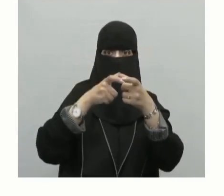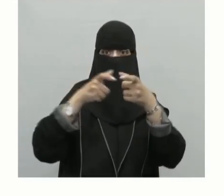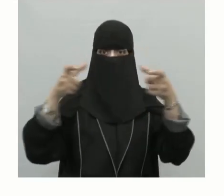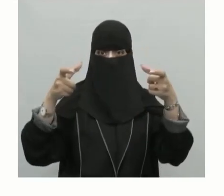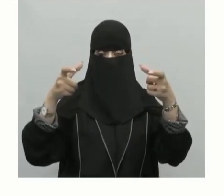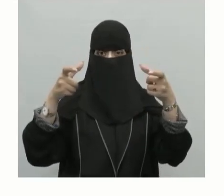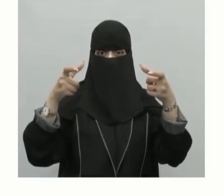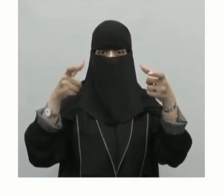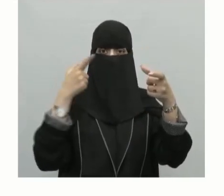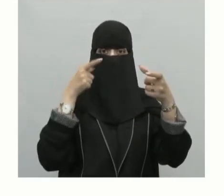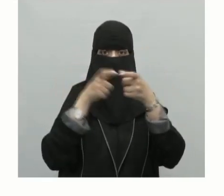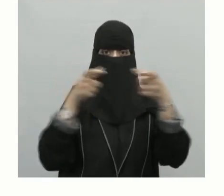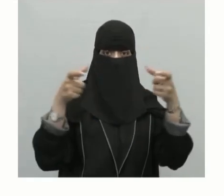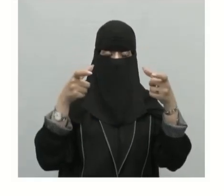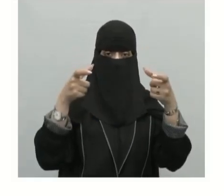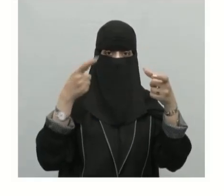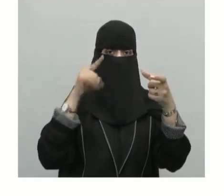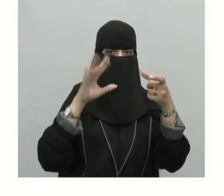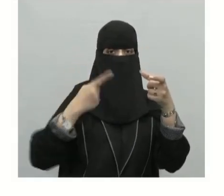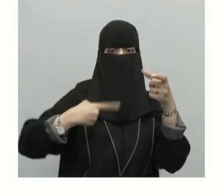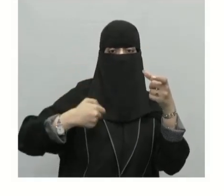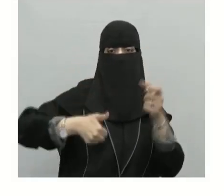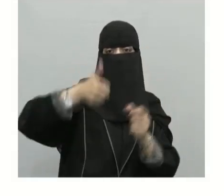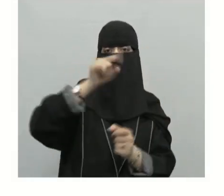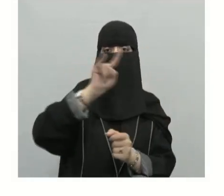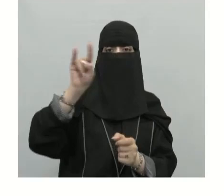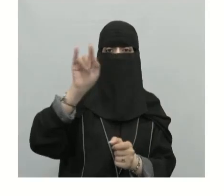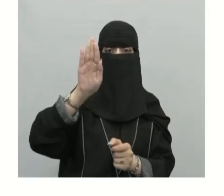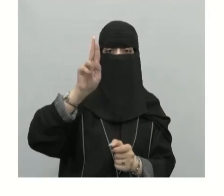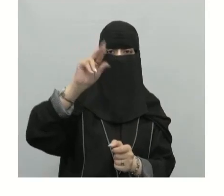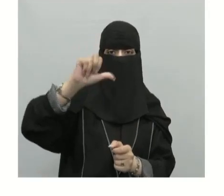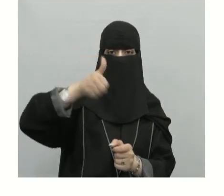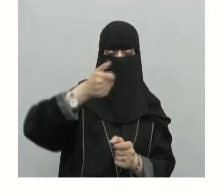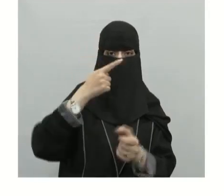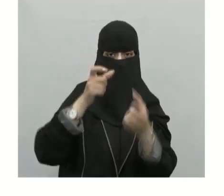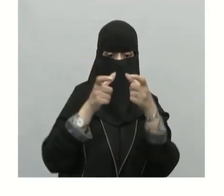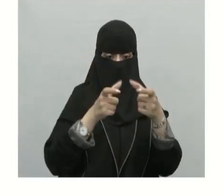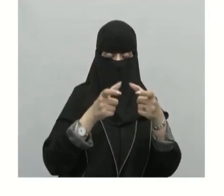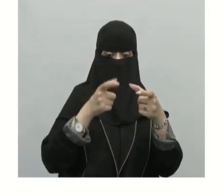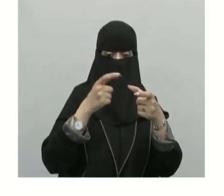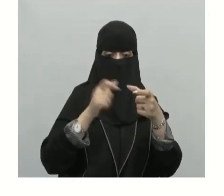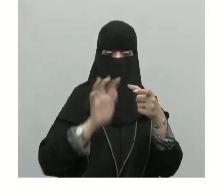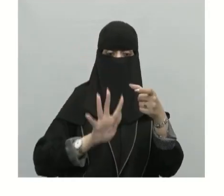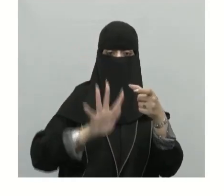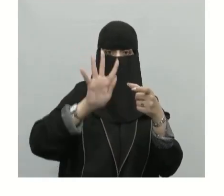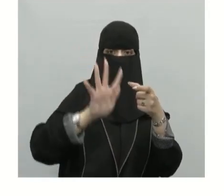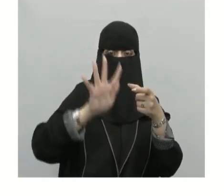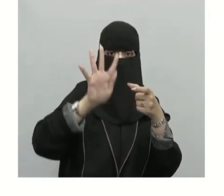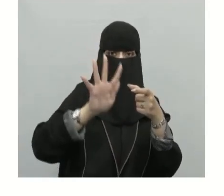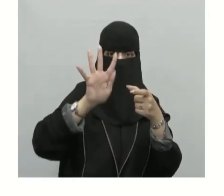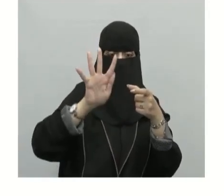بعد ذلك بعد ذلك مدار السرطان إذن نتجه الآن باتجاه